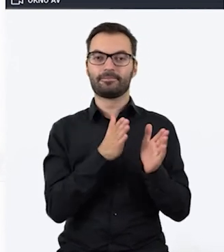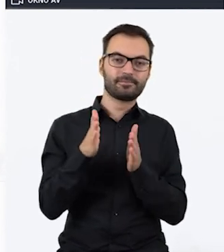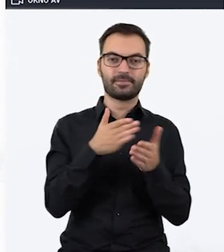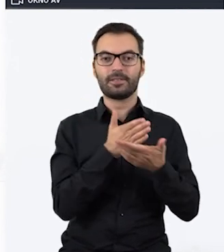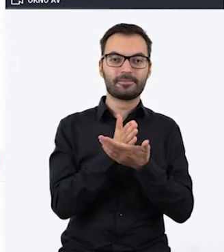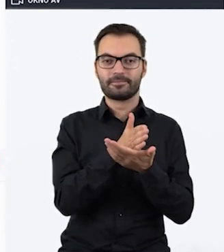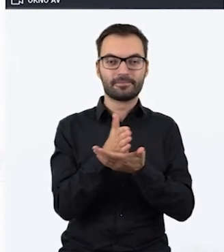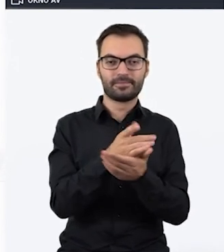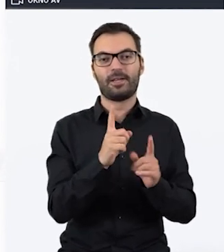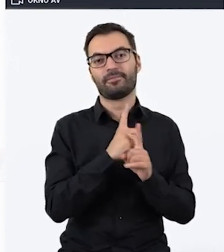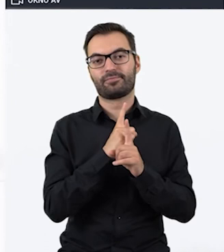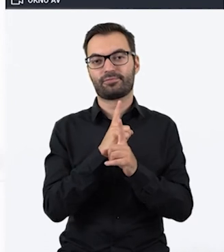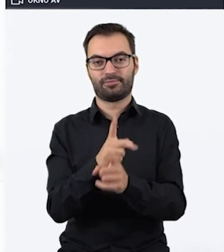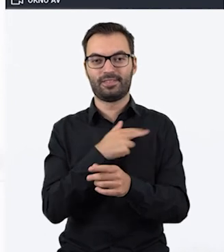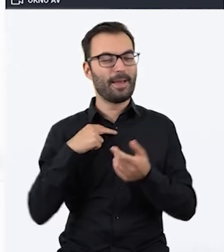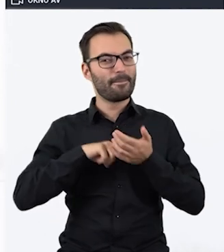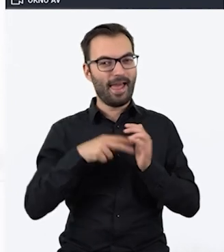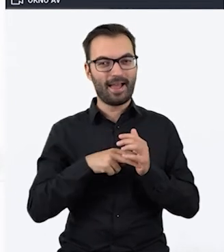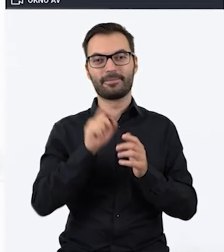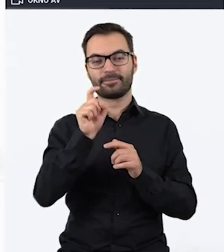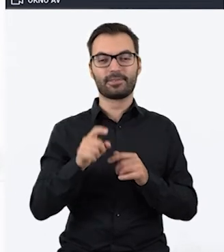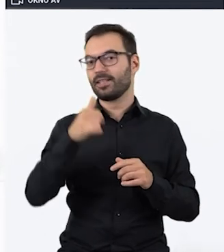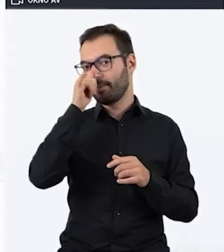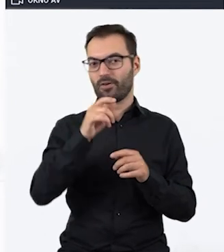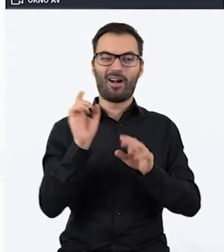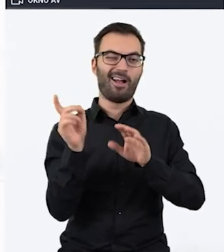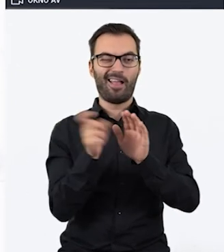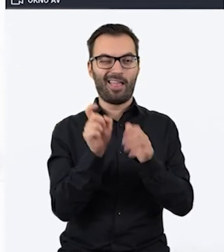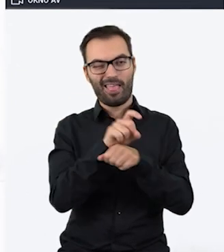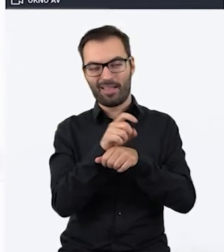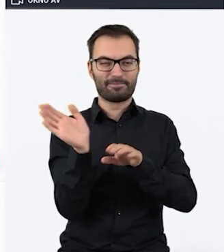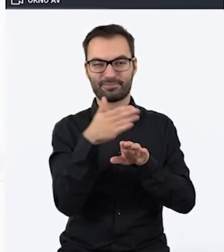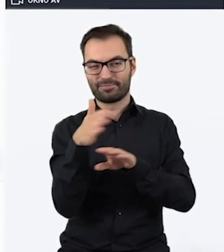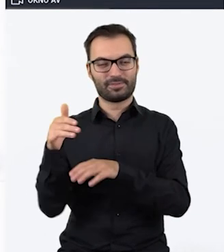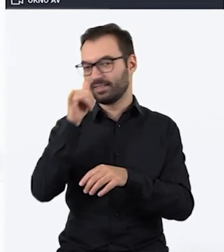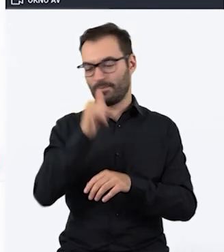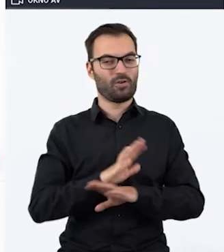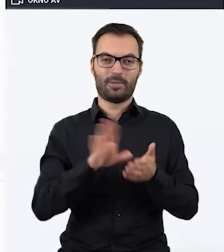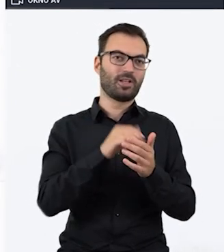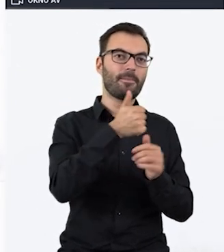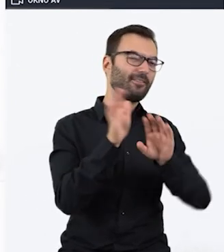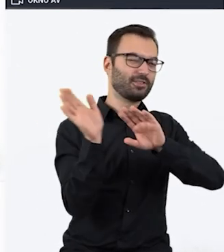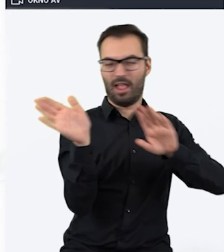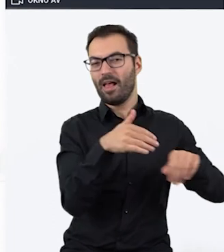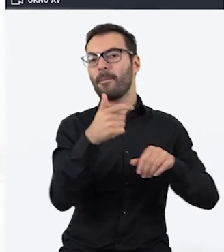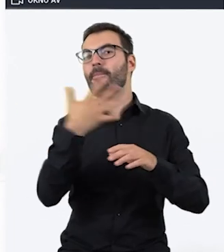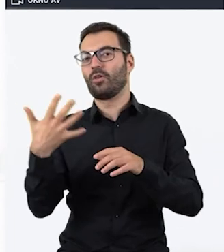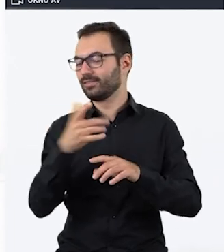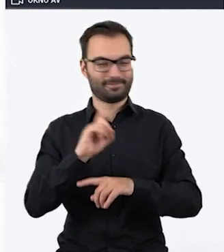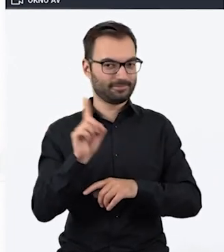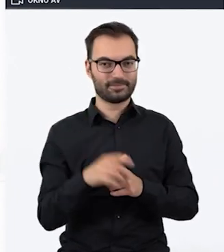przyciskami i nie będą mogli przeskoczyć z pierwszego slajdu do piątej, na przykład. Czy o czymś jeszcze